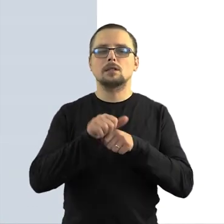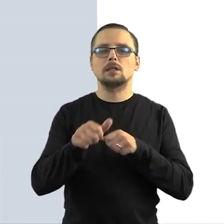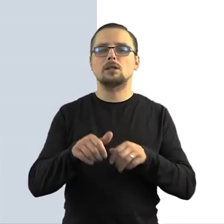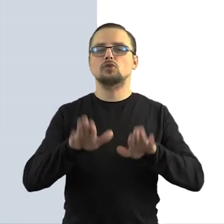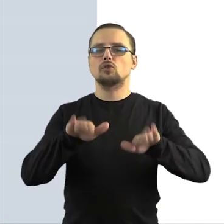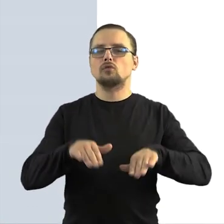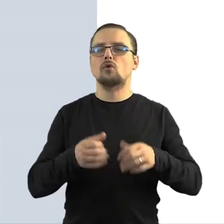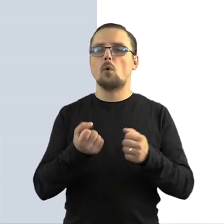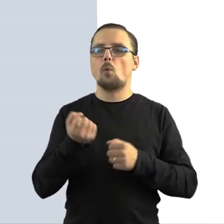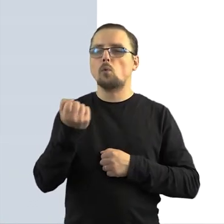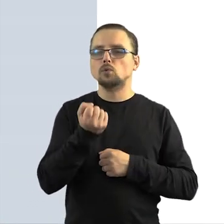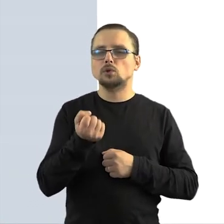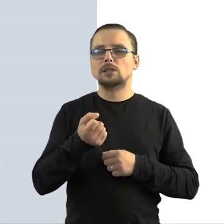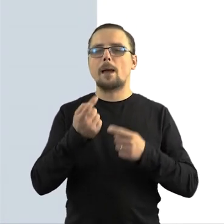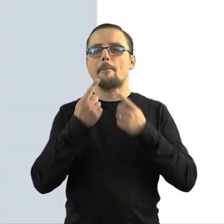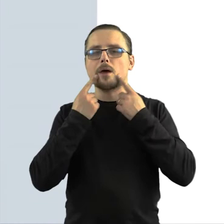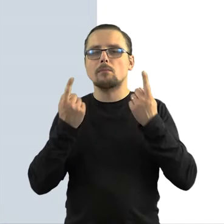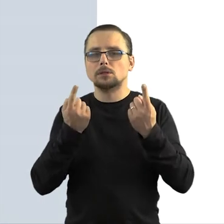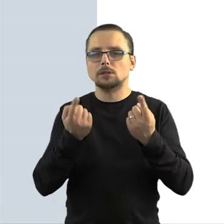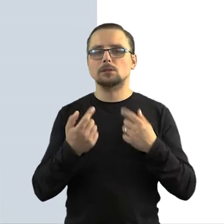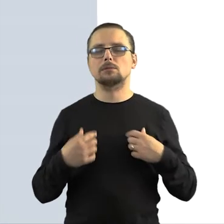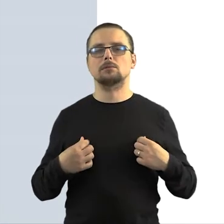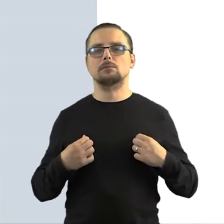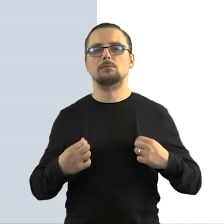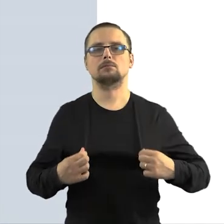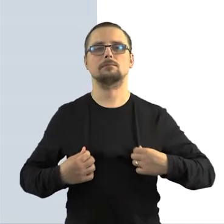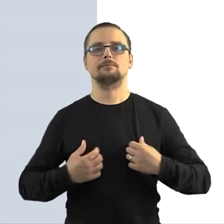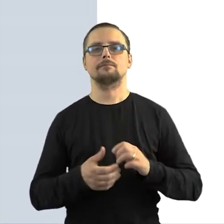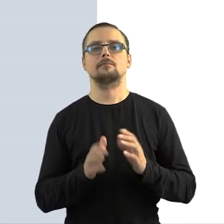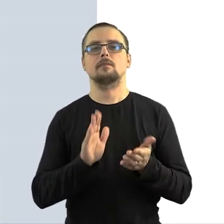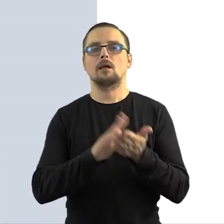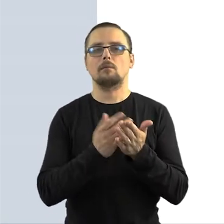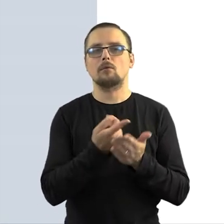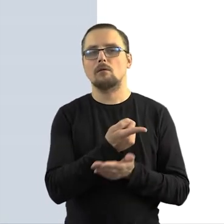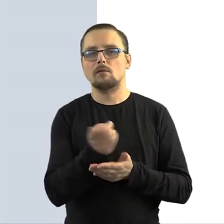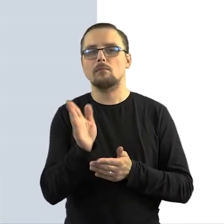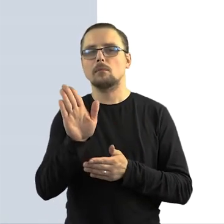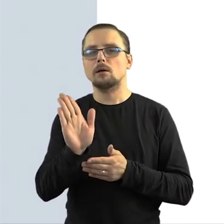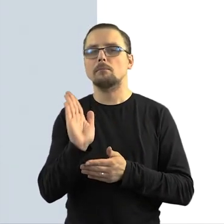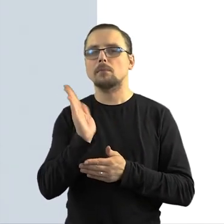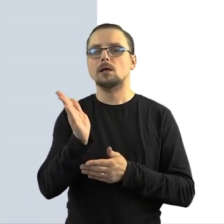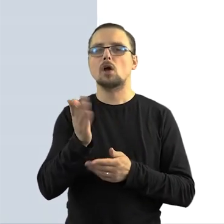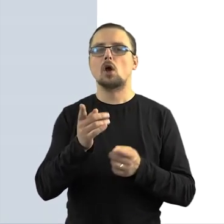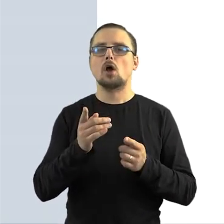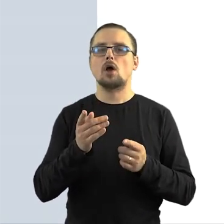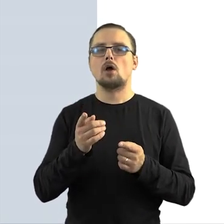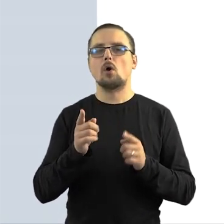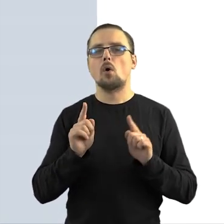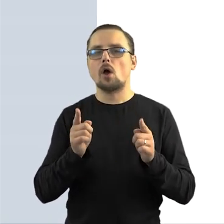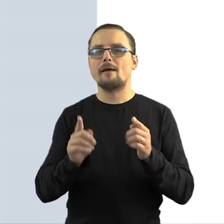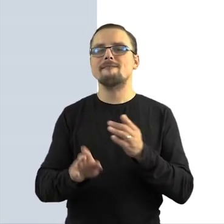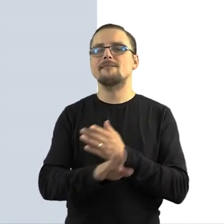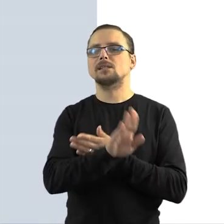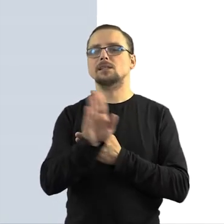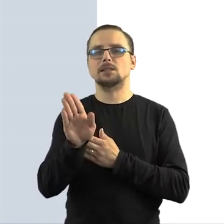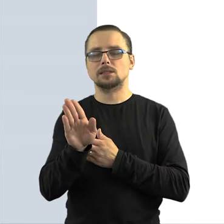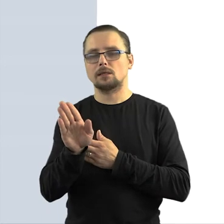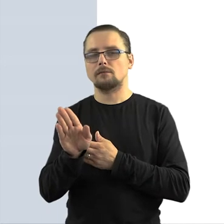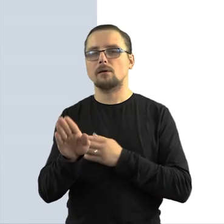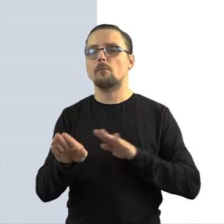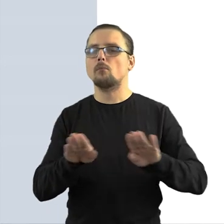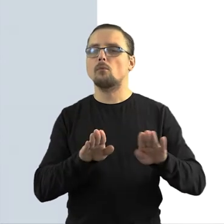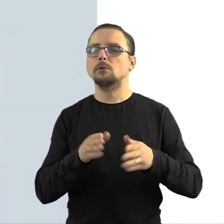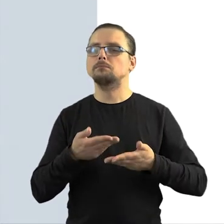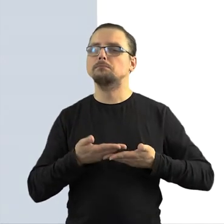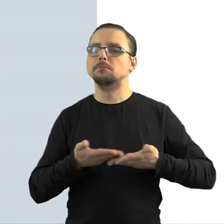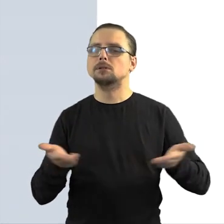Jest też coś takie jak dozwolony użytek promocyjny i to już w przypadku, jeśli będą Państwo organizować właśnie publicznie,